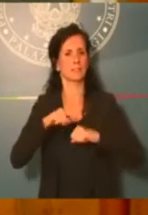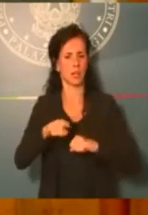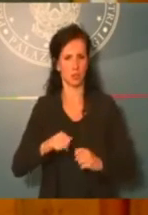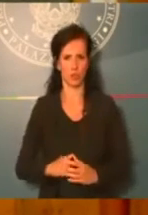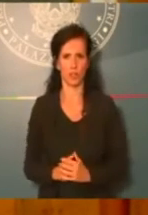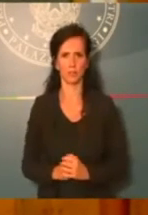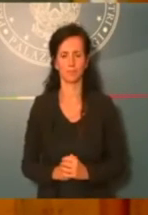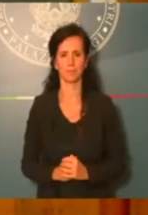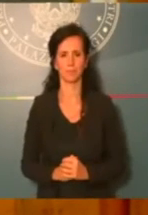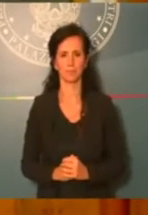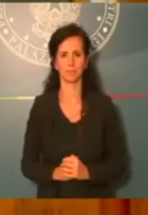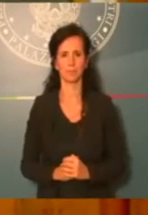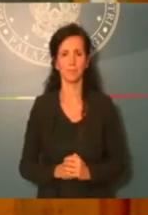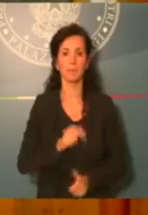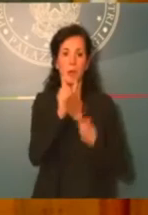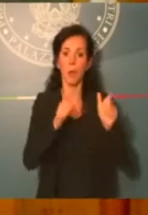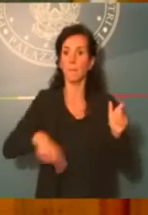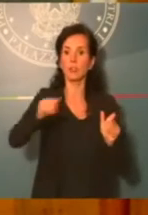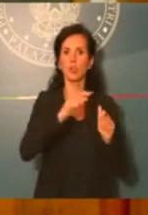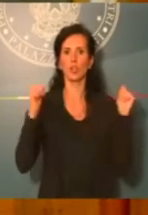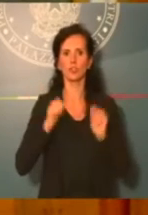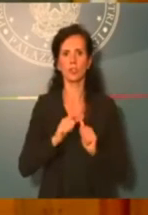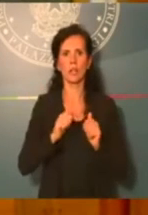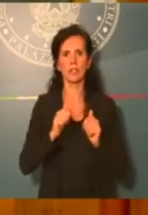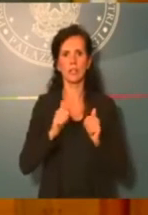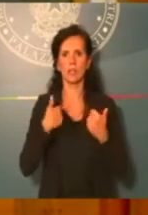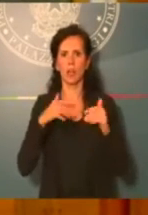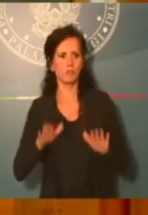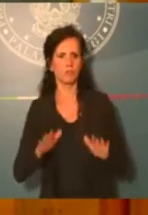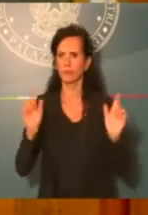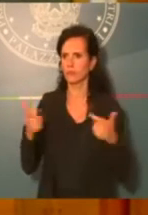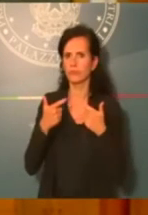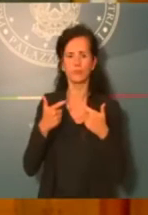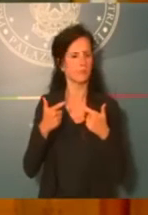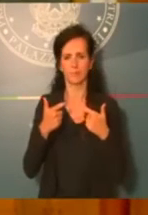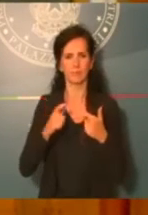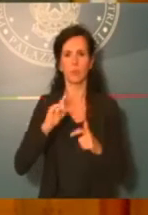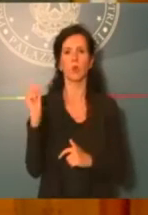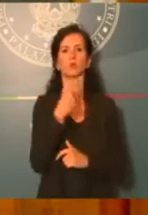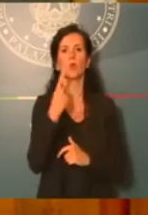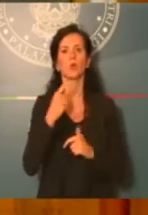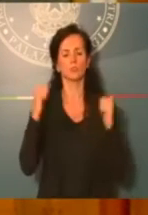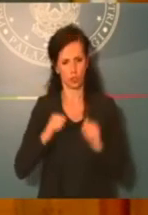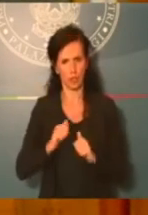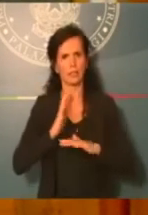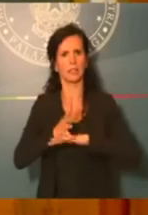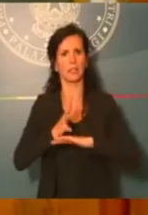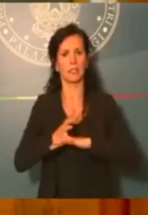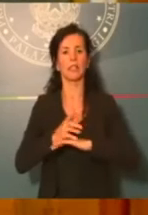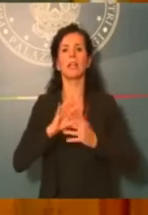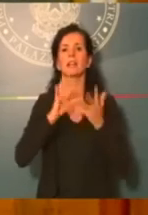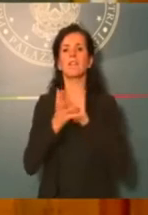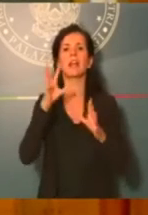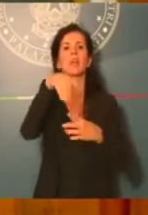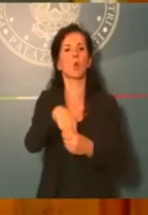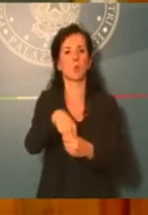Nessuno resterà indietro. I servizi digitali devono dare opportunità ed essere inclusivi a tutti i nostri cittadini, per